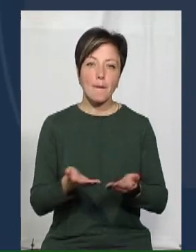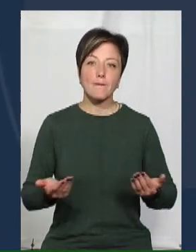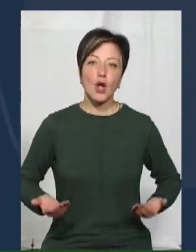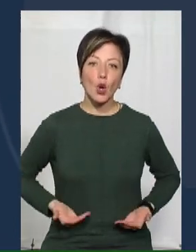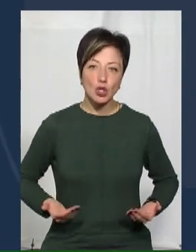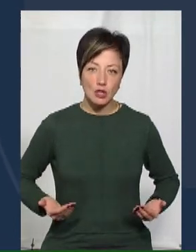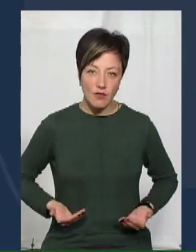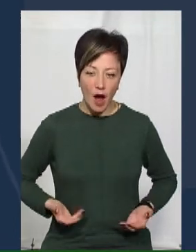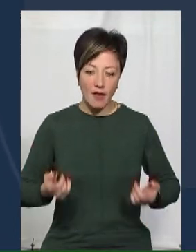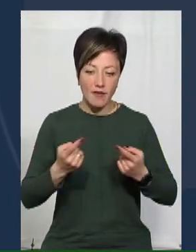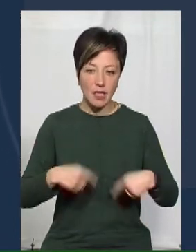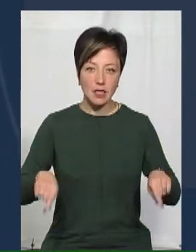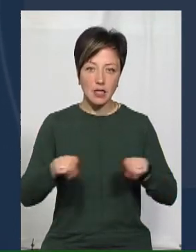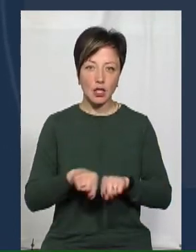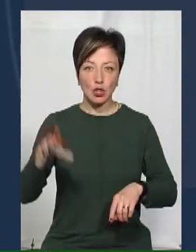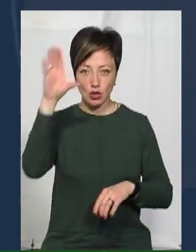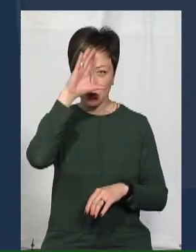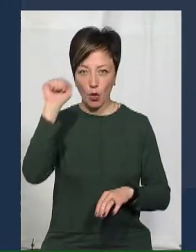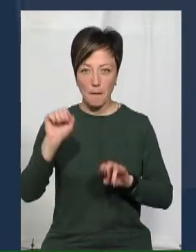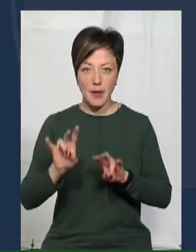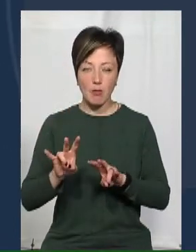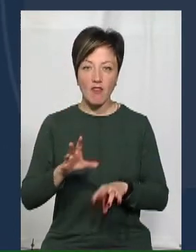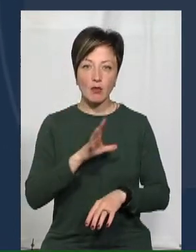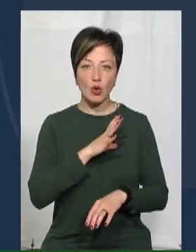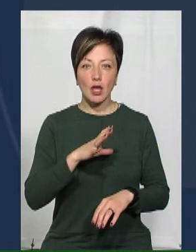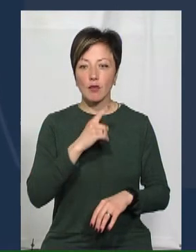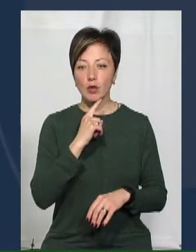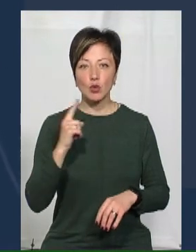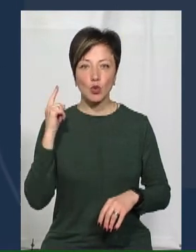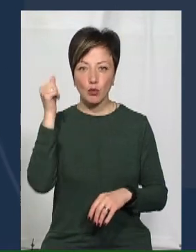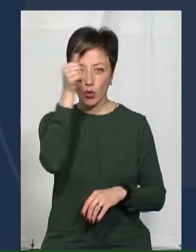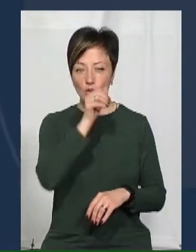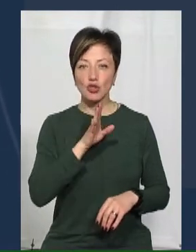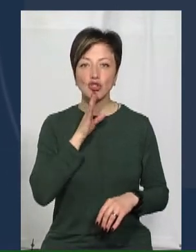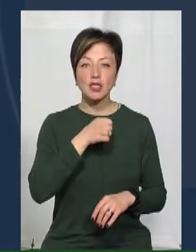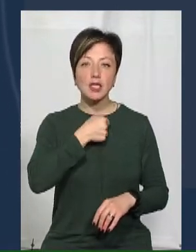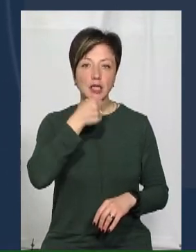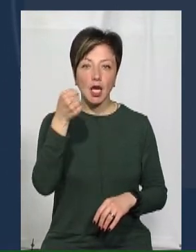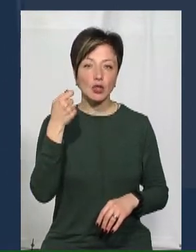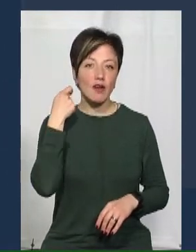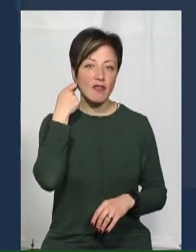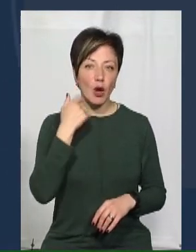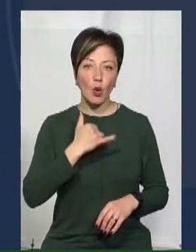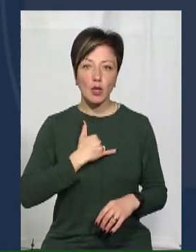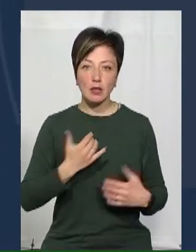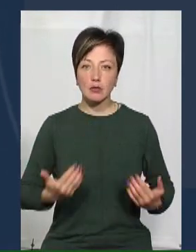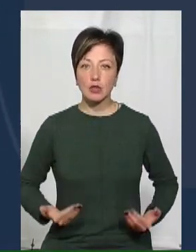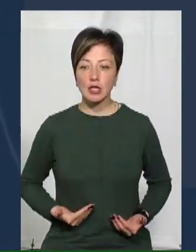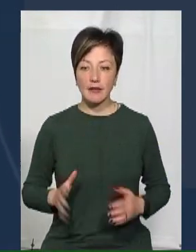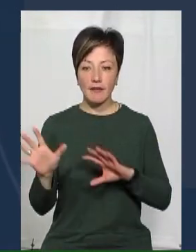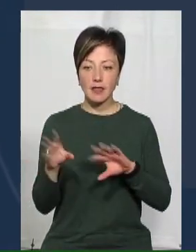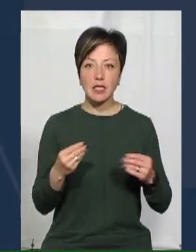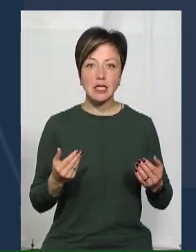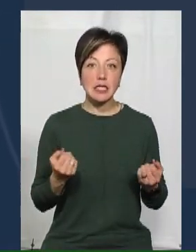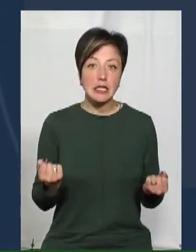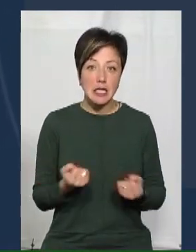в відділенні нічного перебування. Були минулого року і жінка старшого віку, вона в нас прожила цілу зиму, а